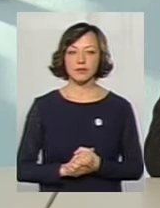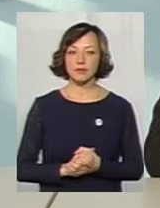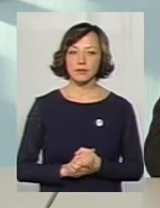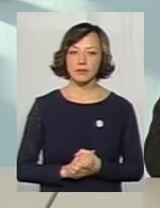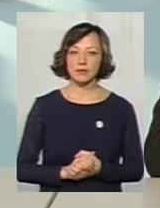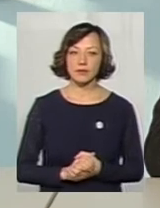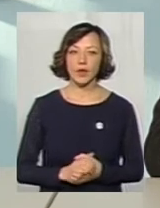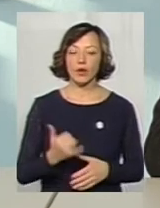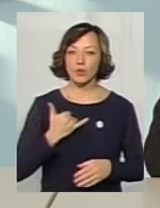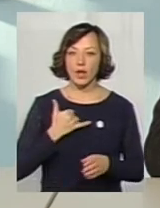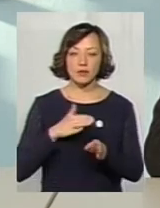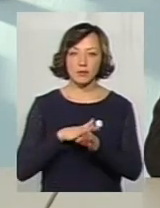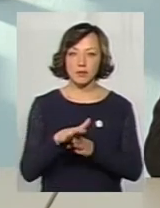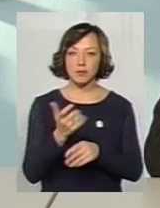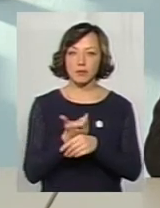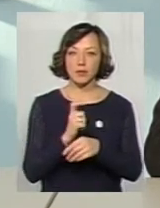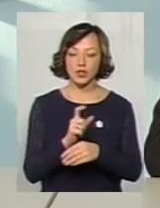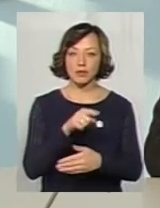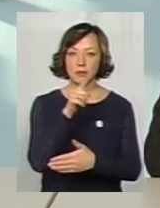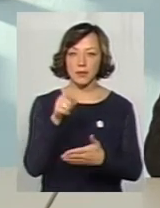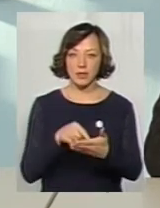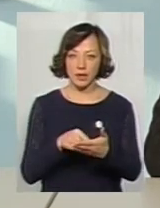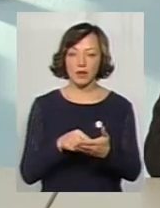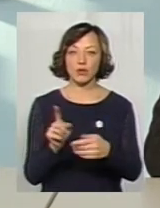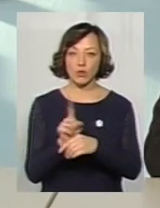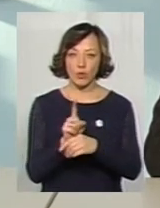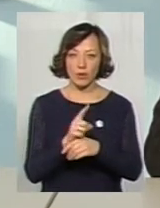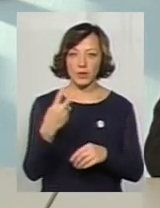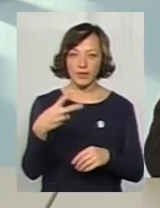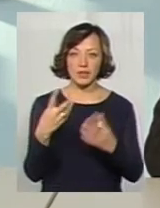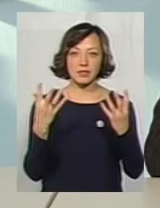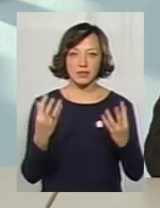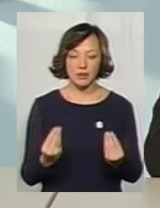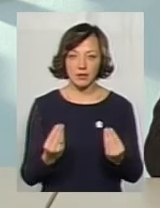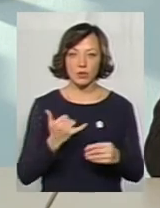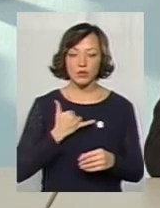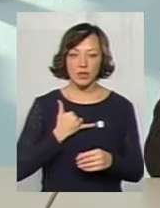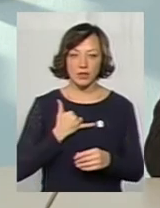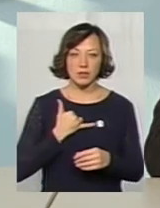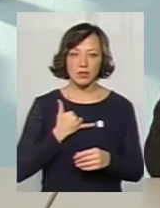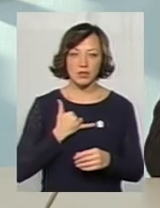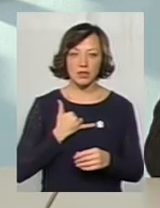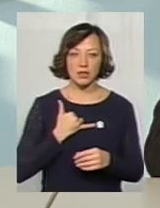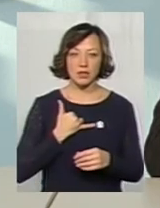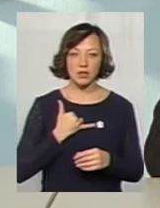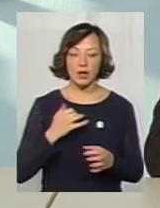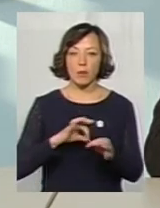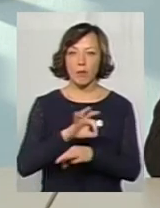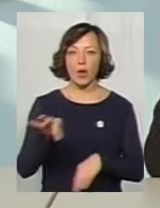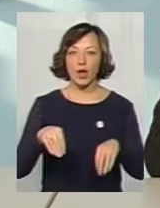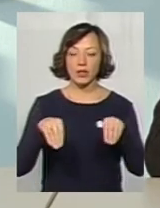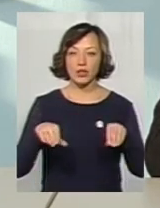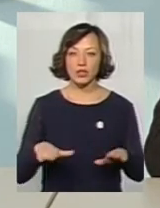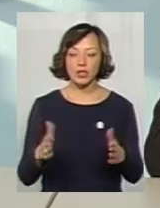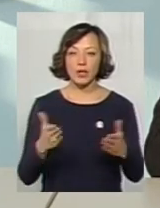В нас абсолютна більшість питань витримує норму про 20 днів. У нас є, скажімо так, проєкт рішень,